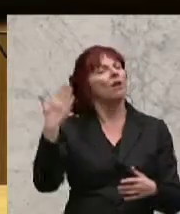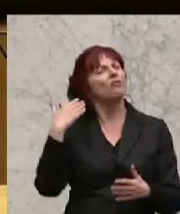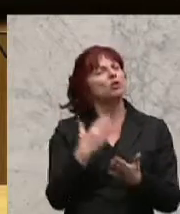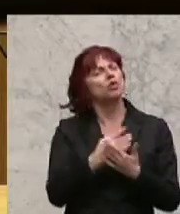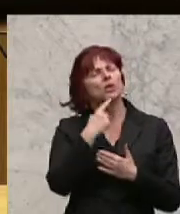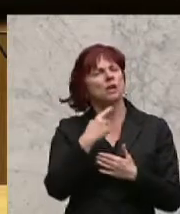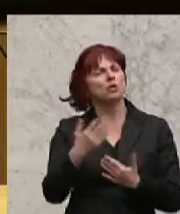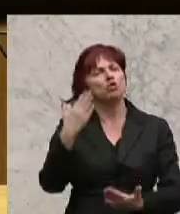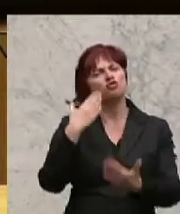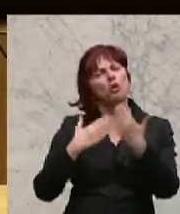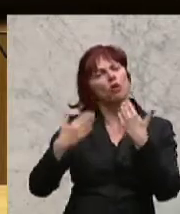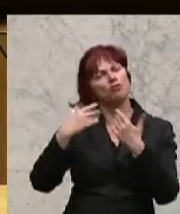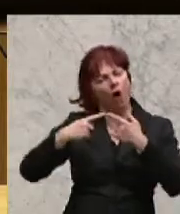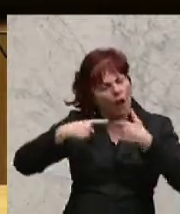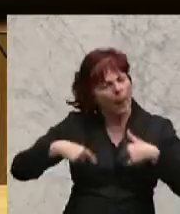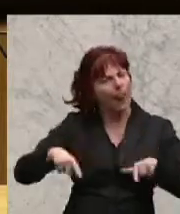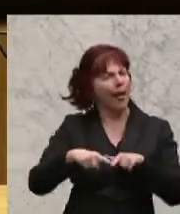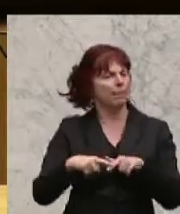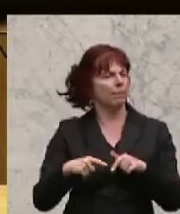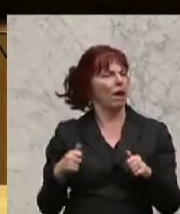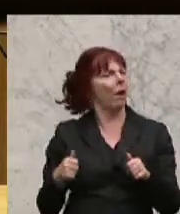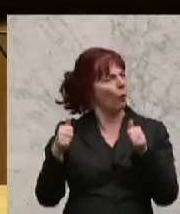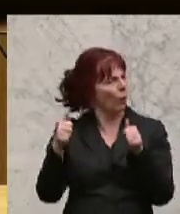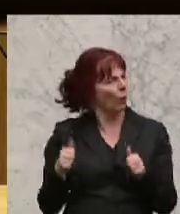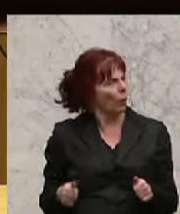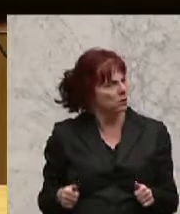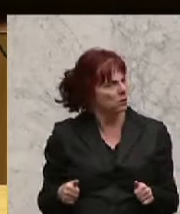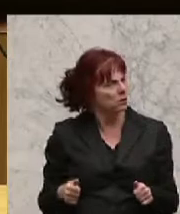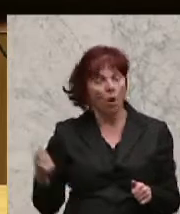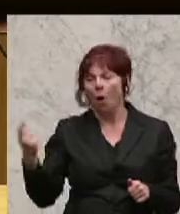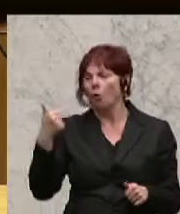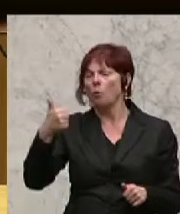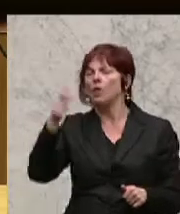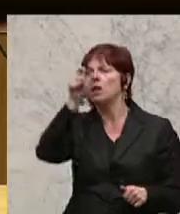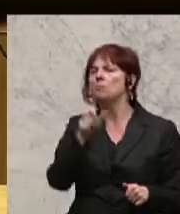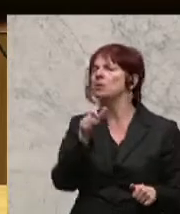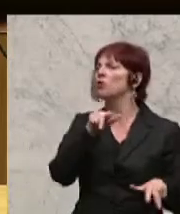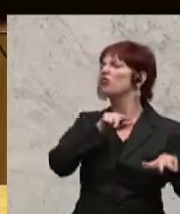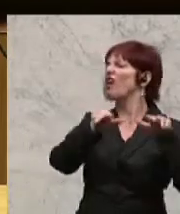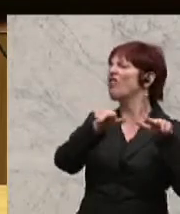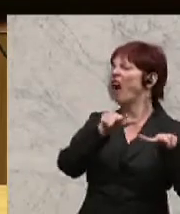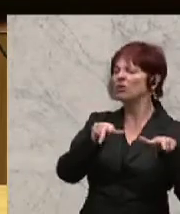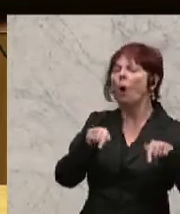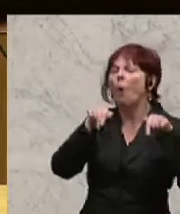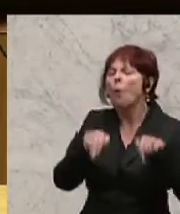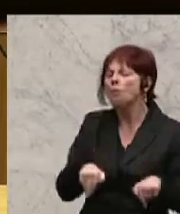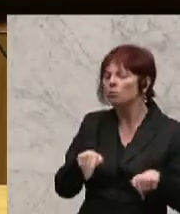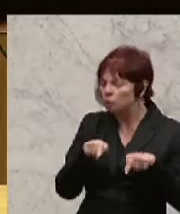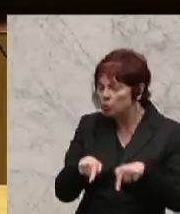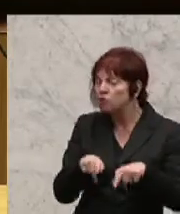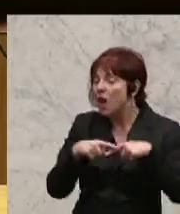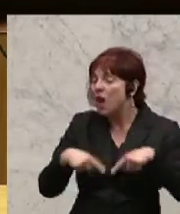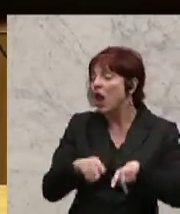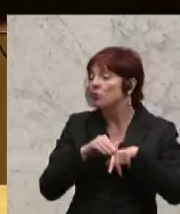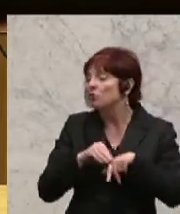das Land also dann jetzt da in Insolvenz ist, dann kommt hier irgendein Verwalter oder sagt irgendjemand, wie das Land hier zu führen ist. Da haben wir nicht